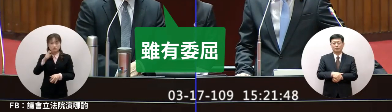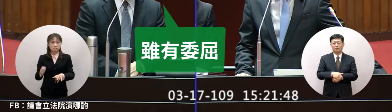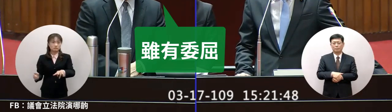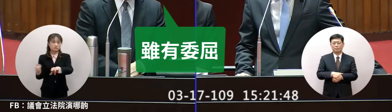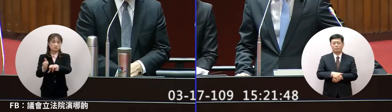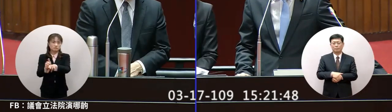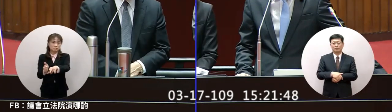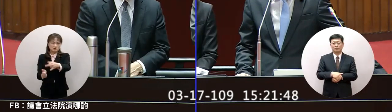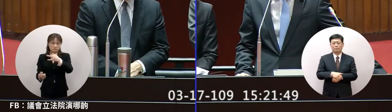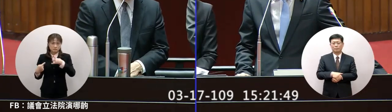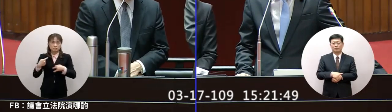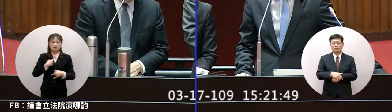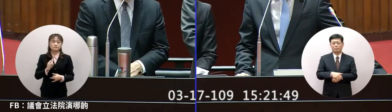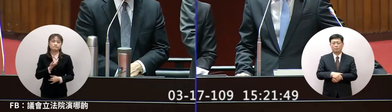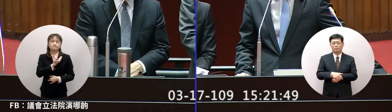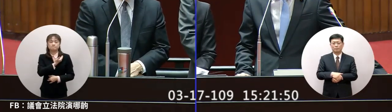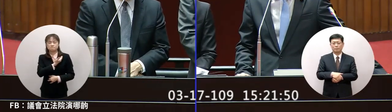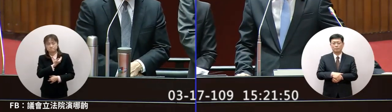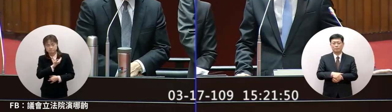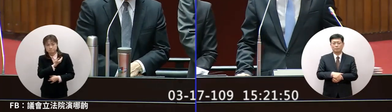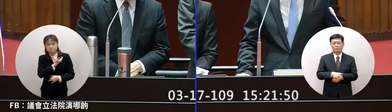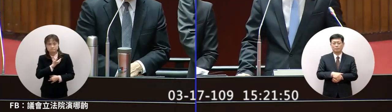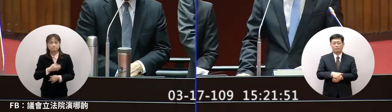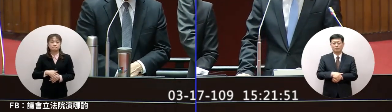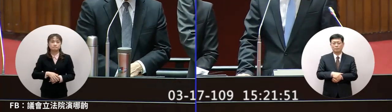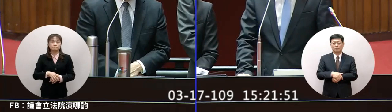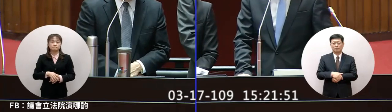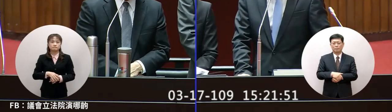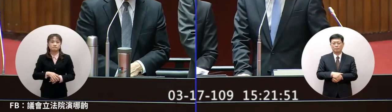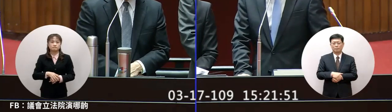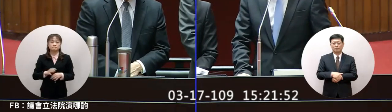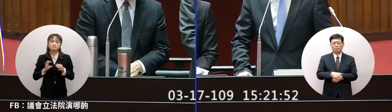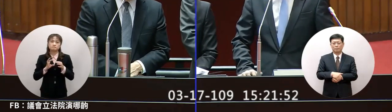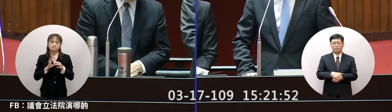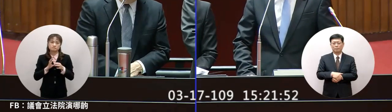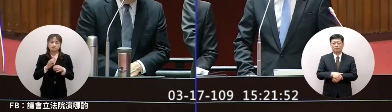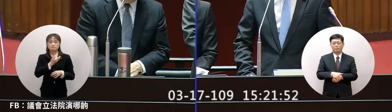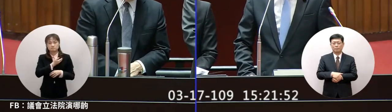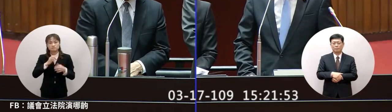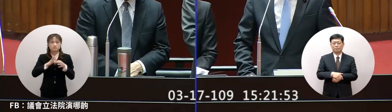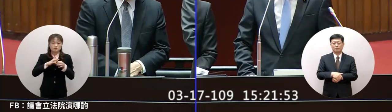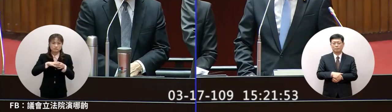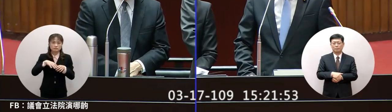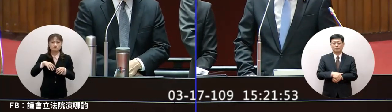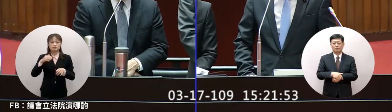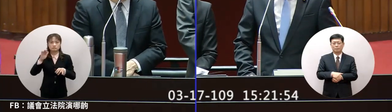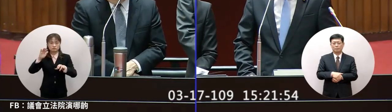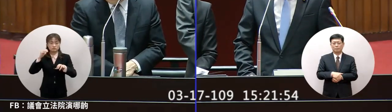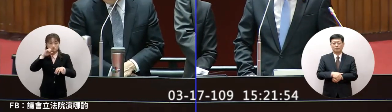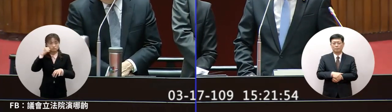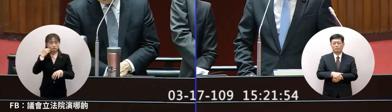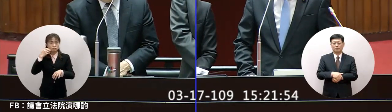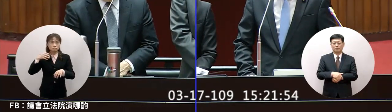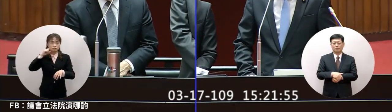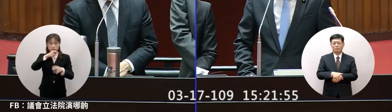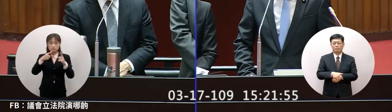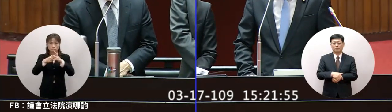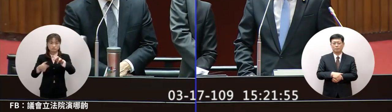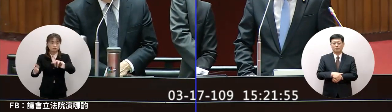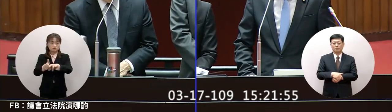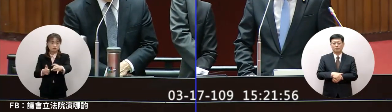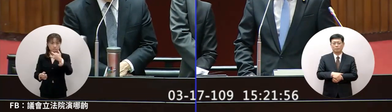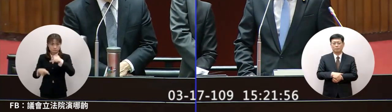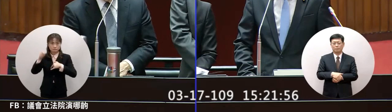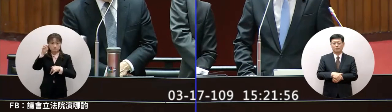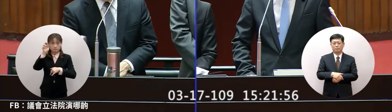有委屈但我們總希望接回同胞是我們最大的信念但是雖然中間有